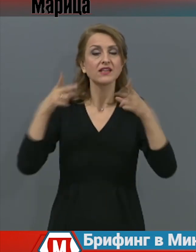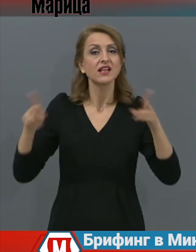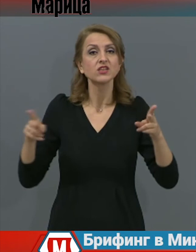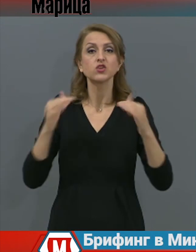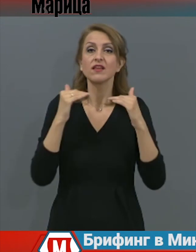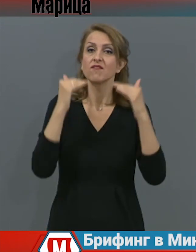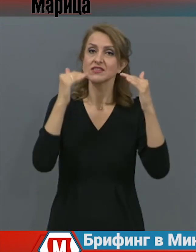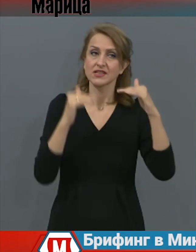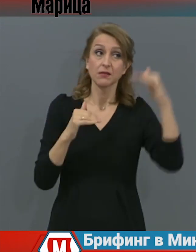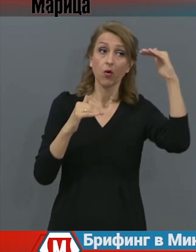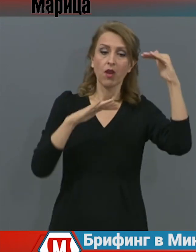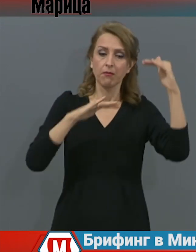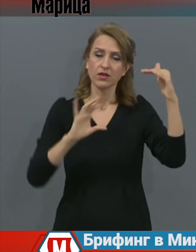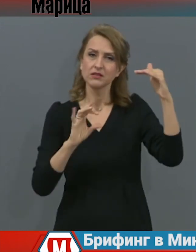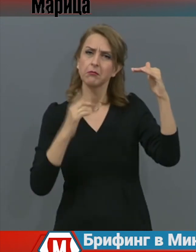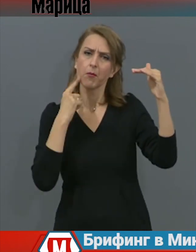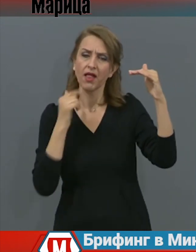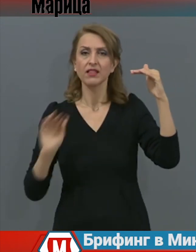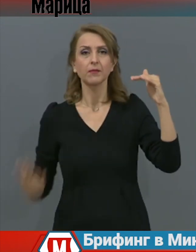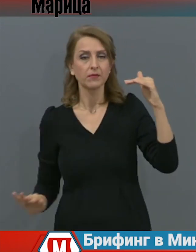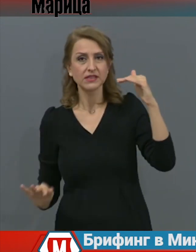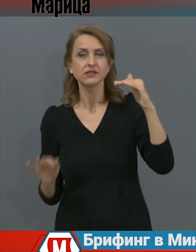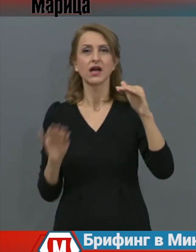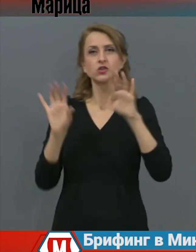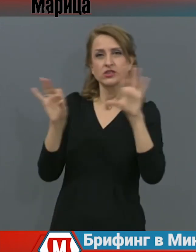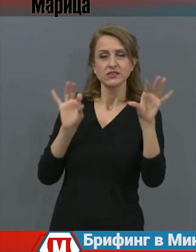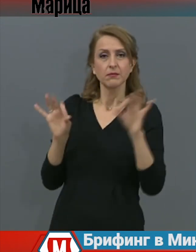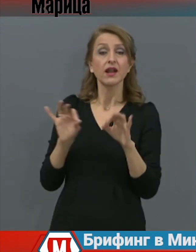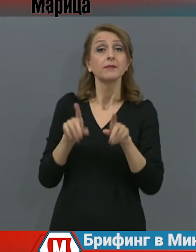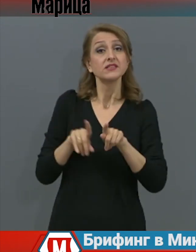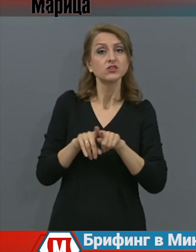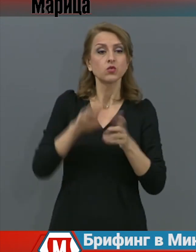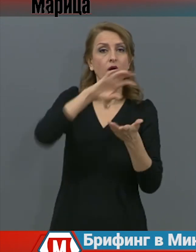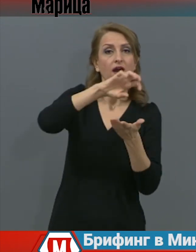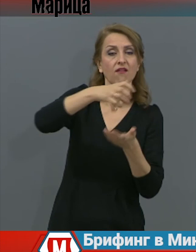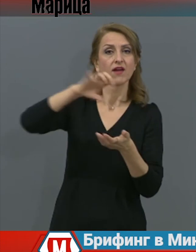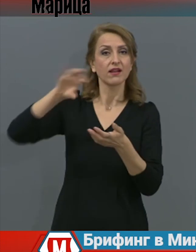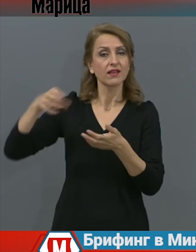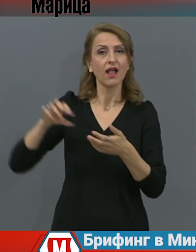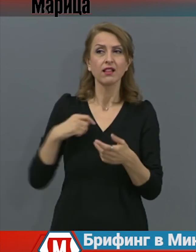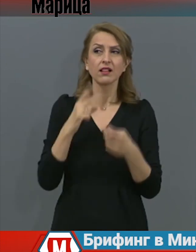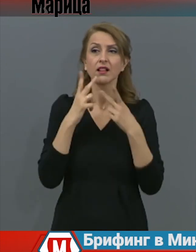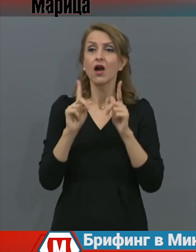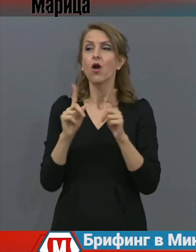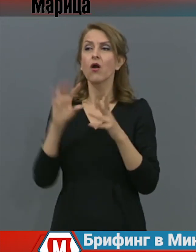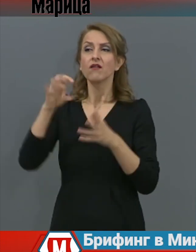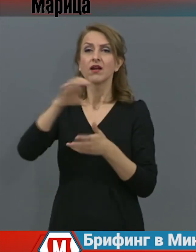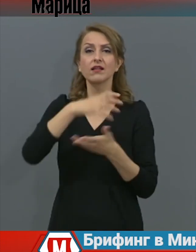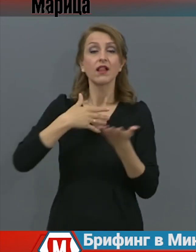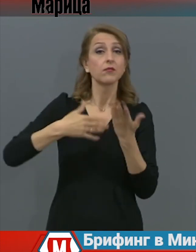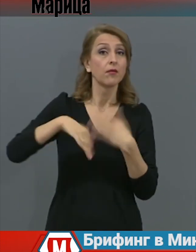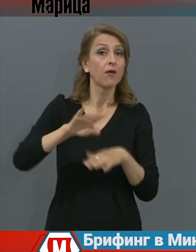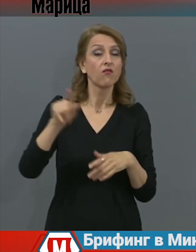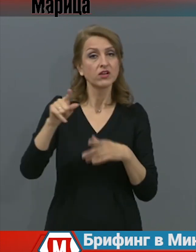ако е възможно по квартали, такива с най-висока и най-низка заболямост. Абонирайте